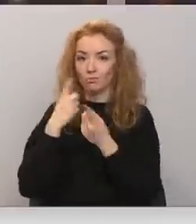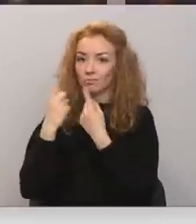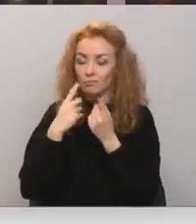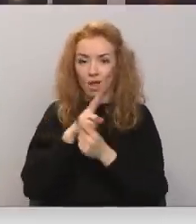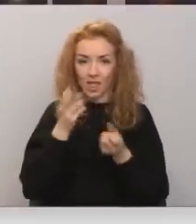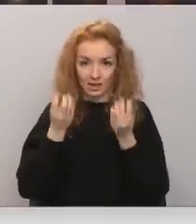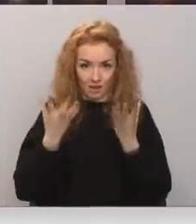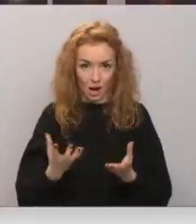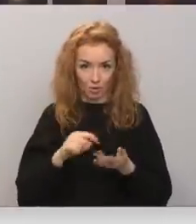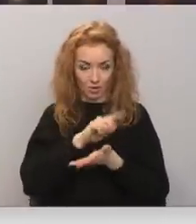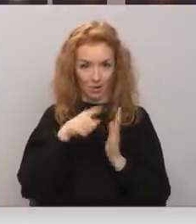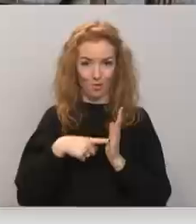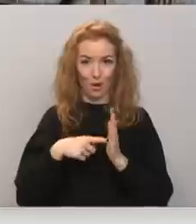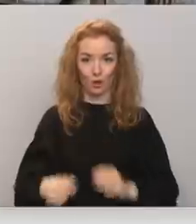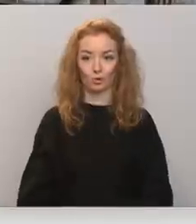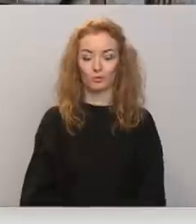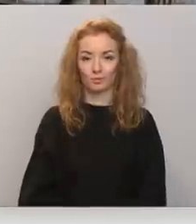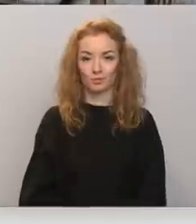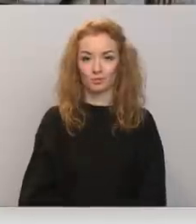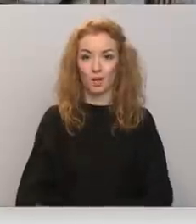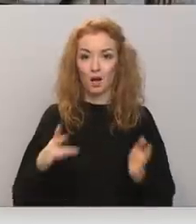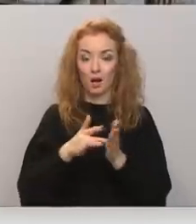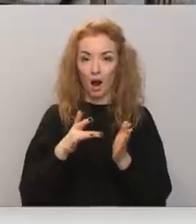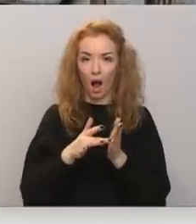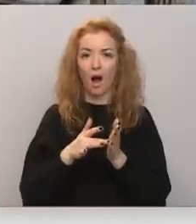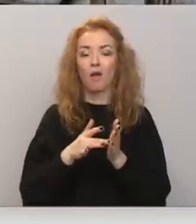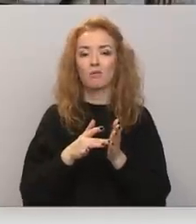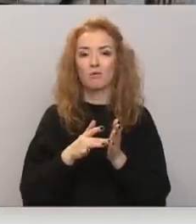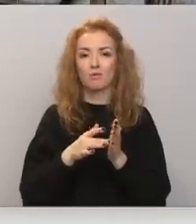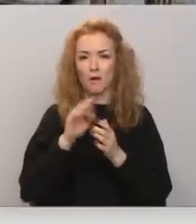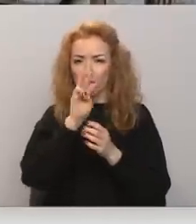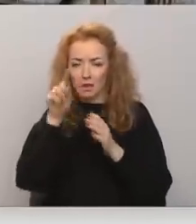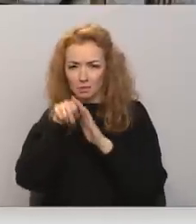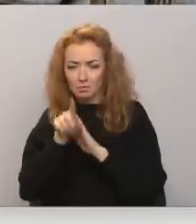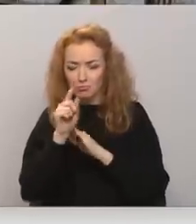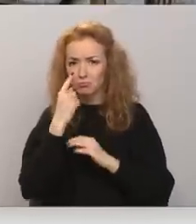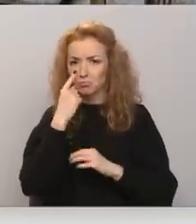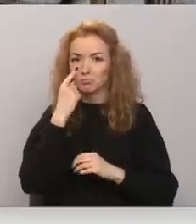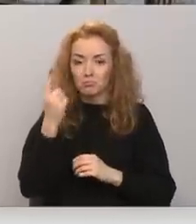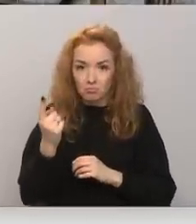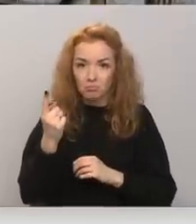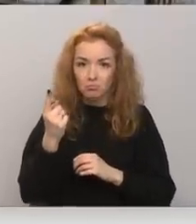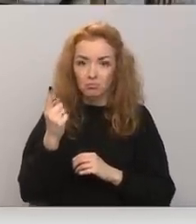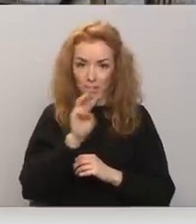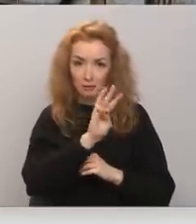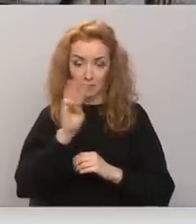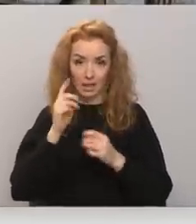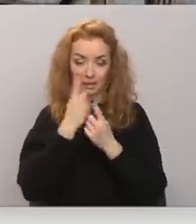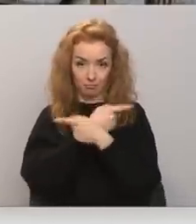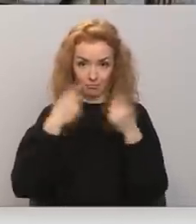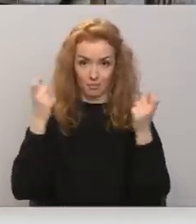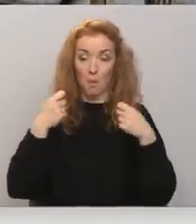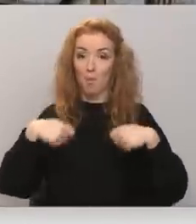neskaidros jautājums. Kādā no pirkšanas pārdošanas platformām uzmanība piesaistīja šāds sludinājums.